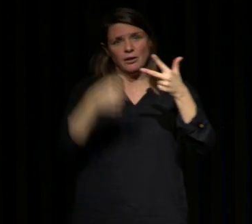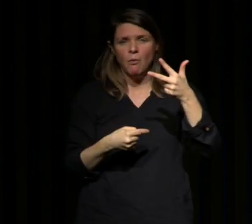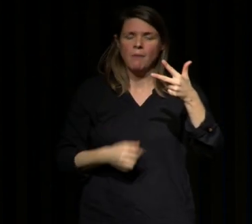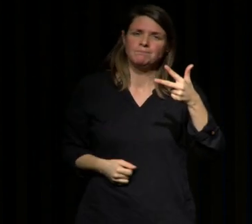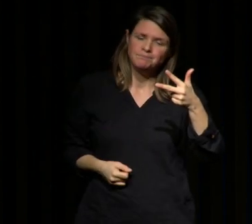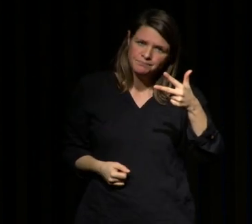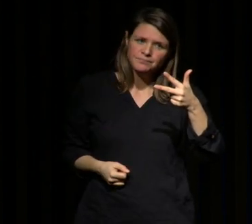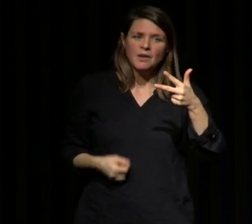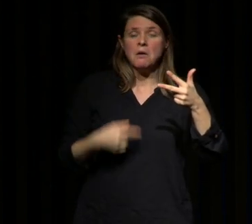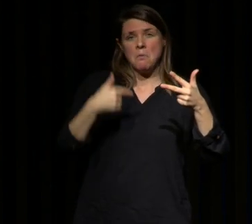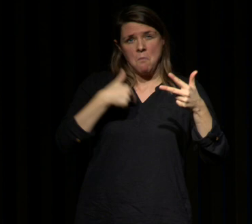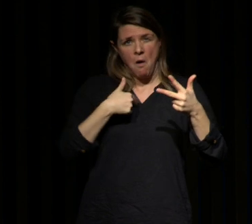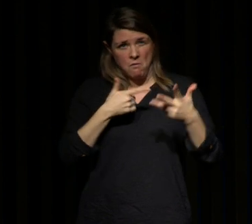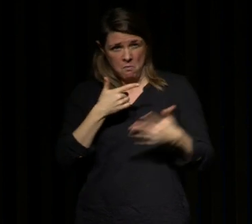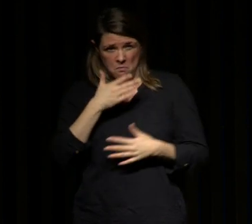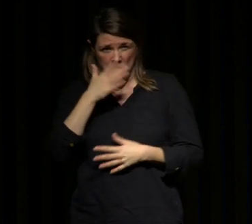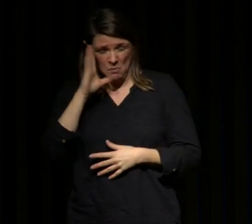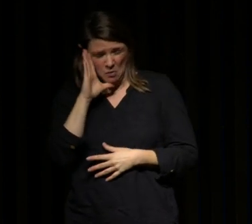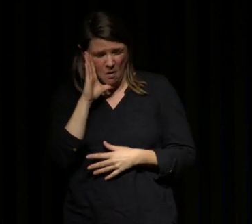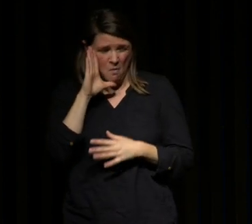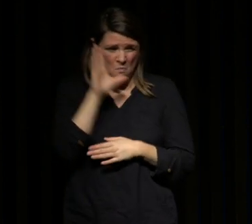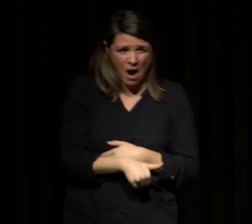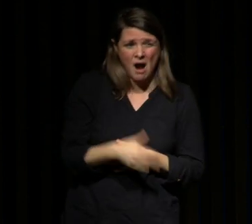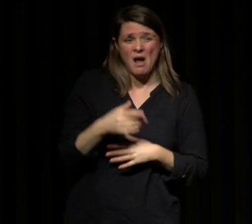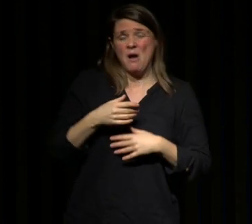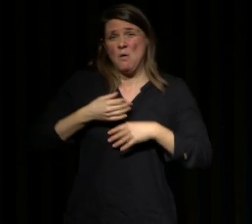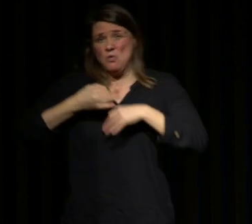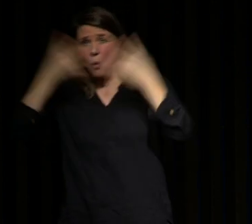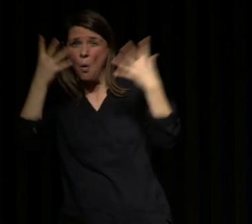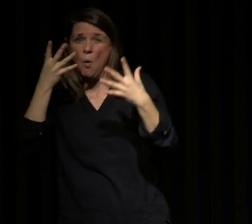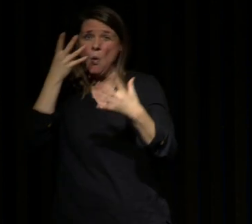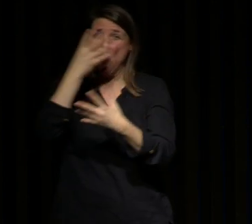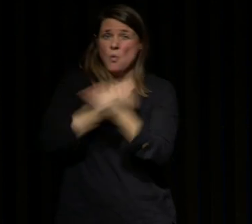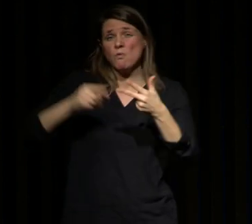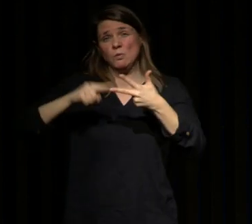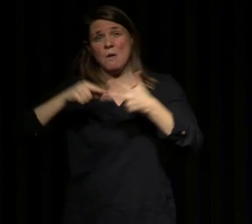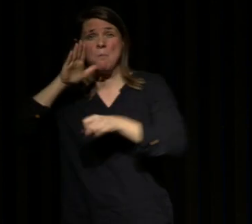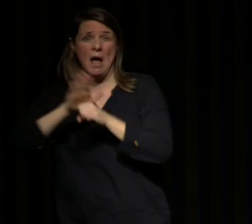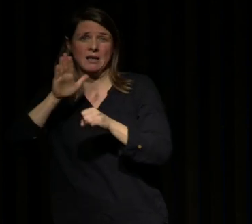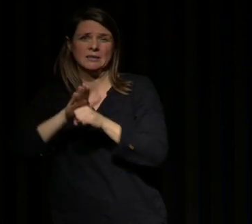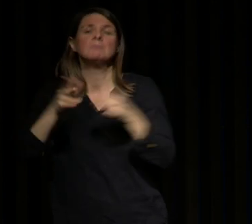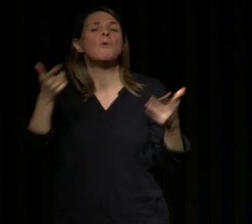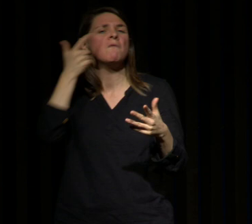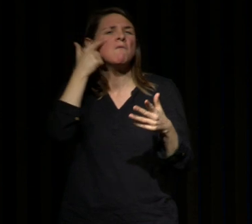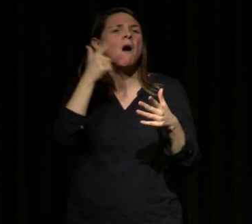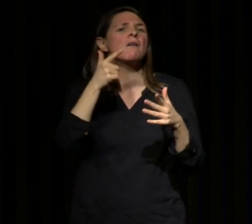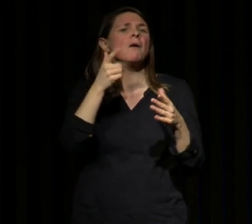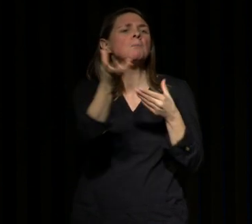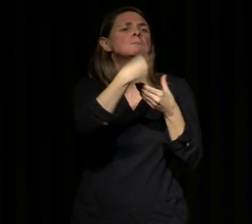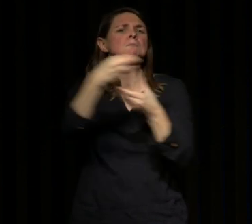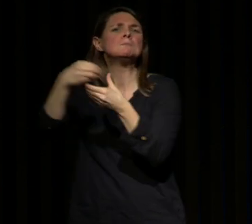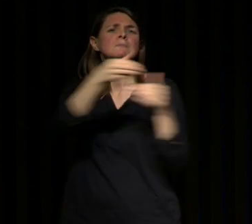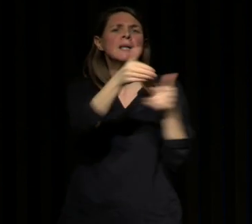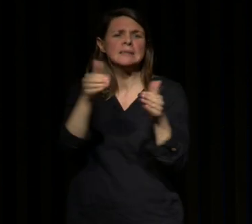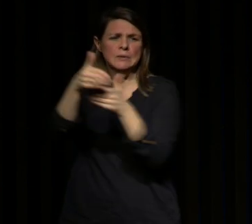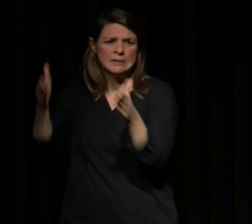qui sont je dors mal je dors trop ou je ne dors pas assez on verra après qui se classe dans ces catégories là je dors trop